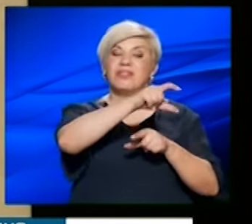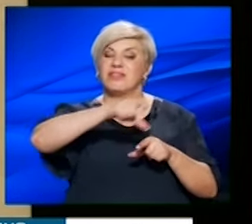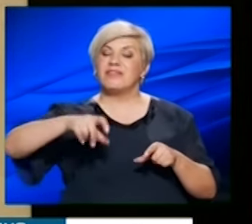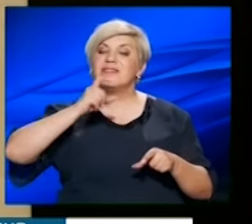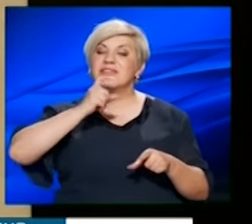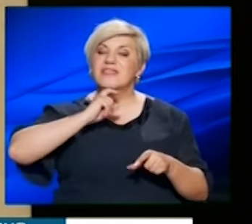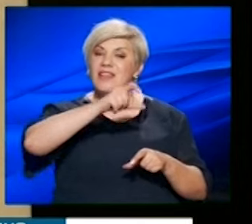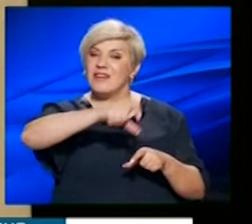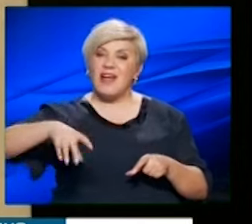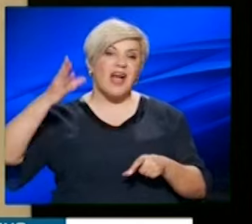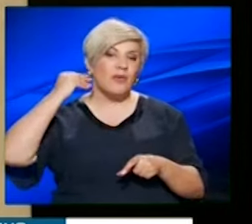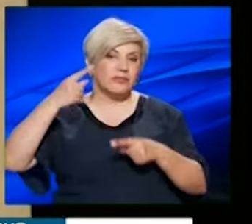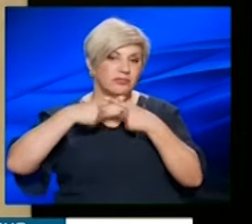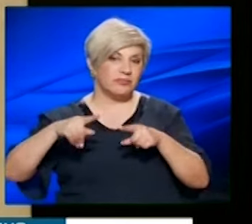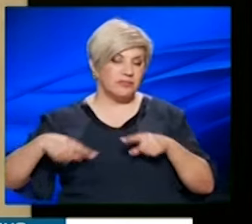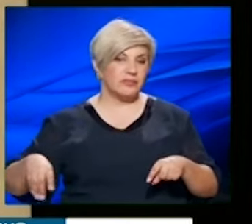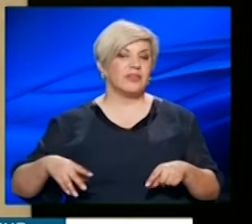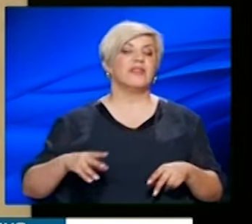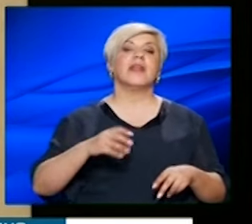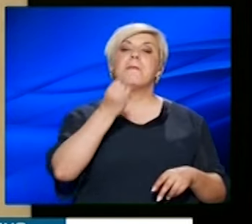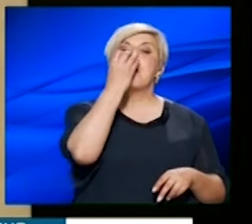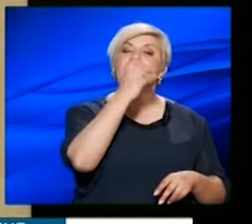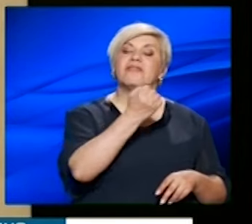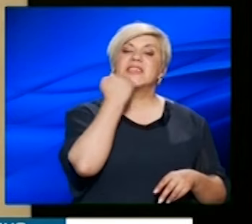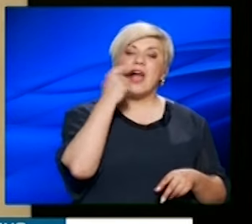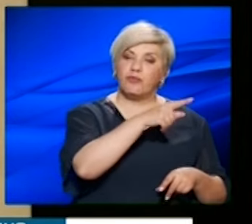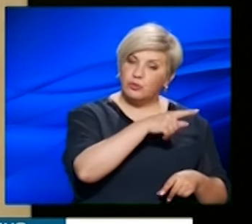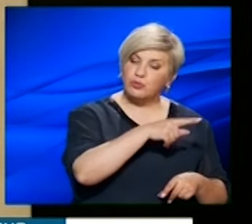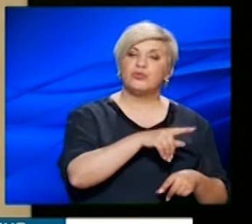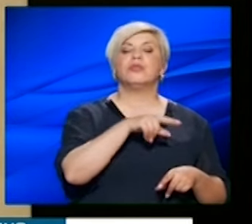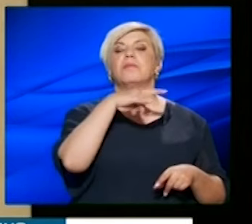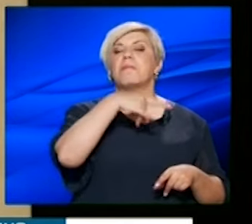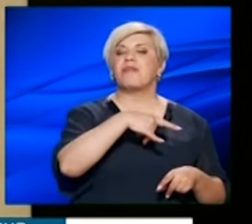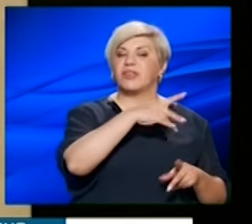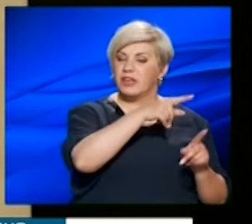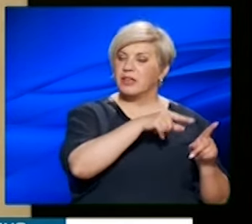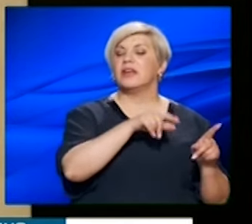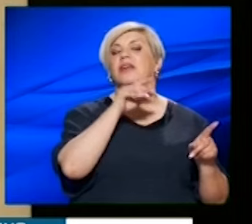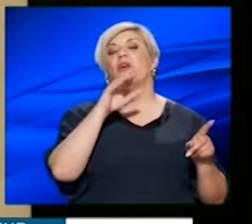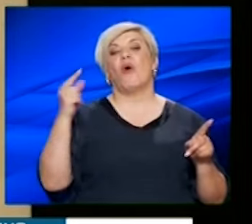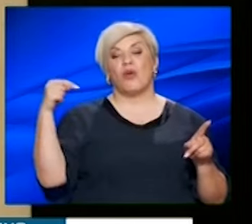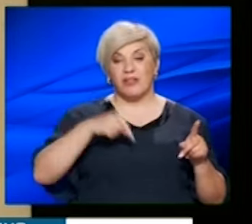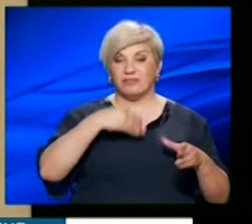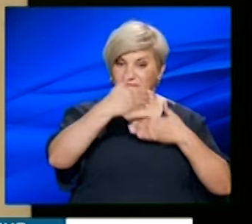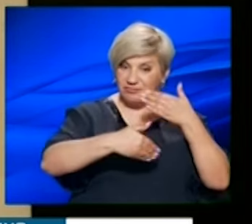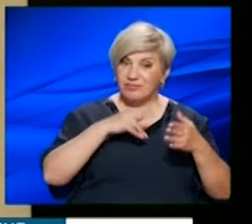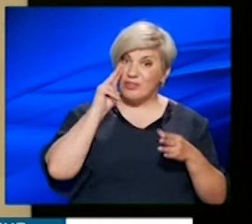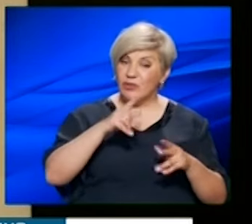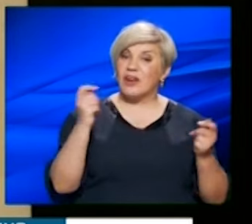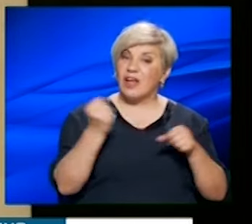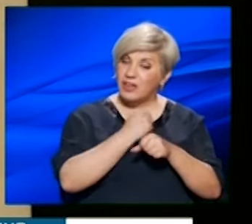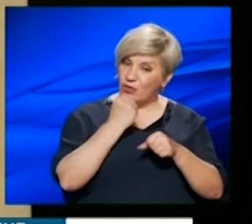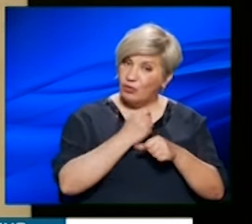πολλά γράφτηκαν και ακούγονται, για τους τάβλους Παπάφη. Γενικά, όταν έρθουν τα έργα, όταν δρομολογηθούν και τα δούμε να